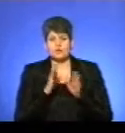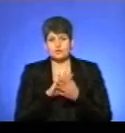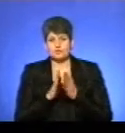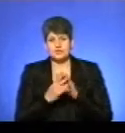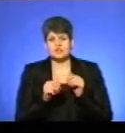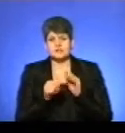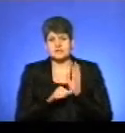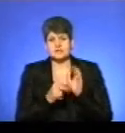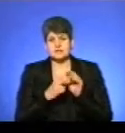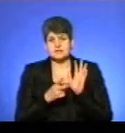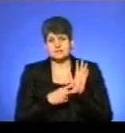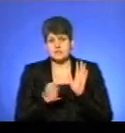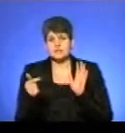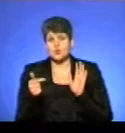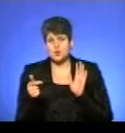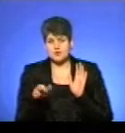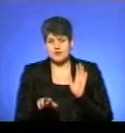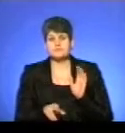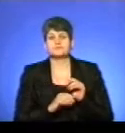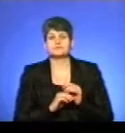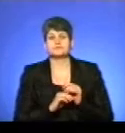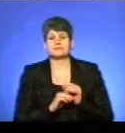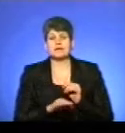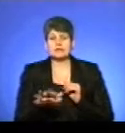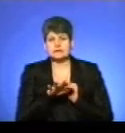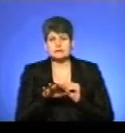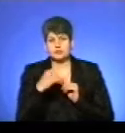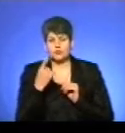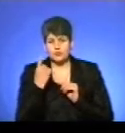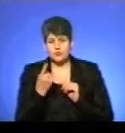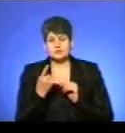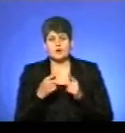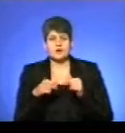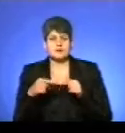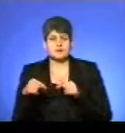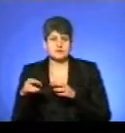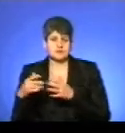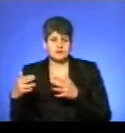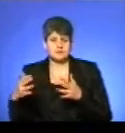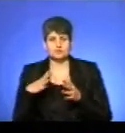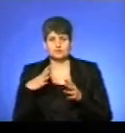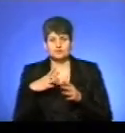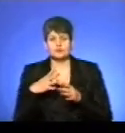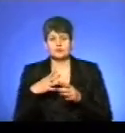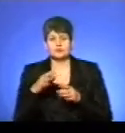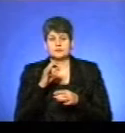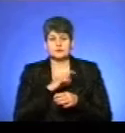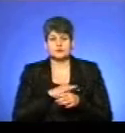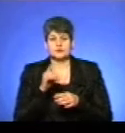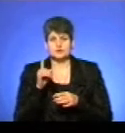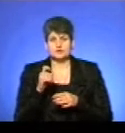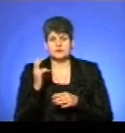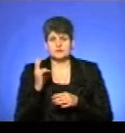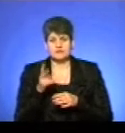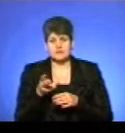-17 грудня, на території області підрядними організаціями було задіяно більше 120